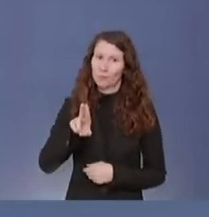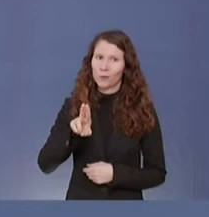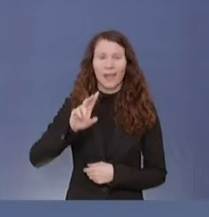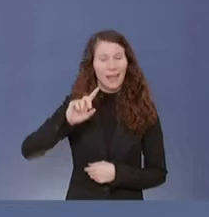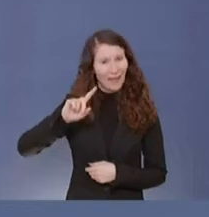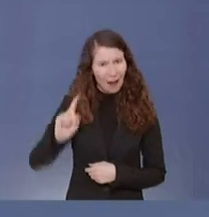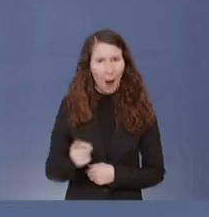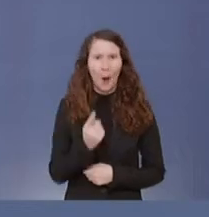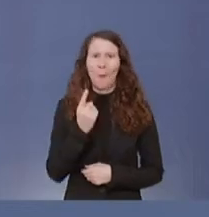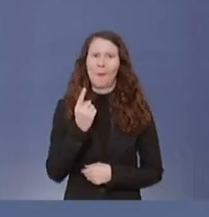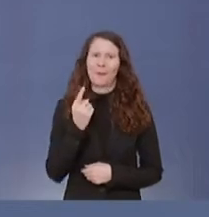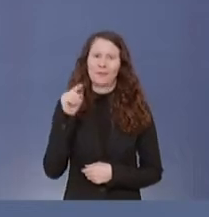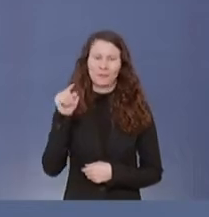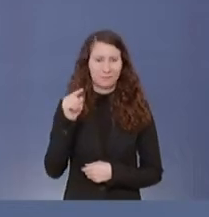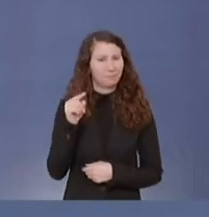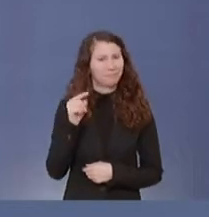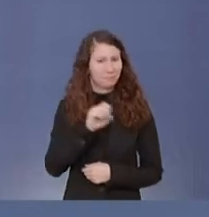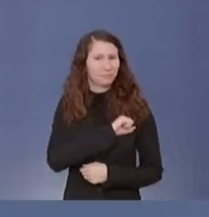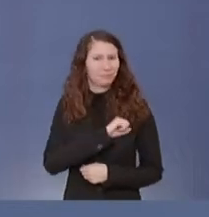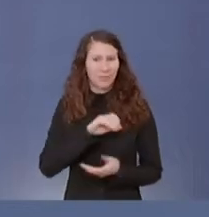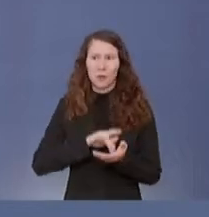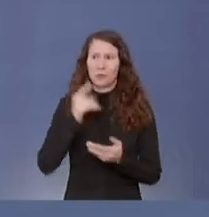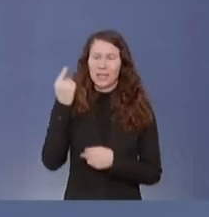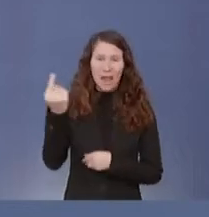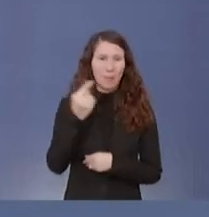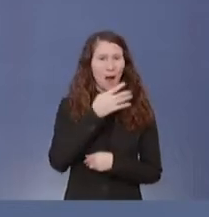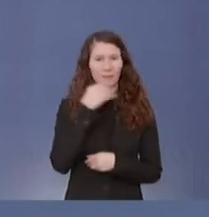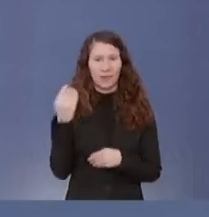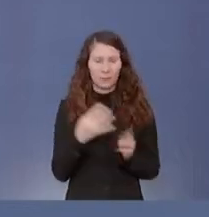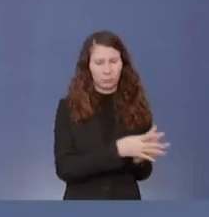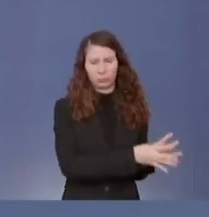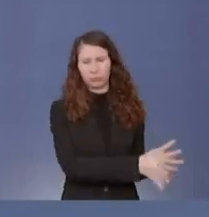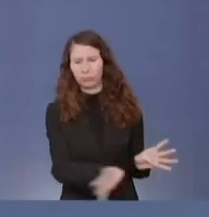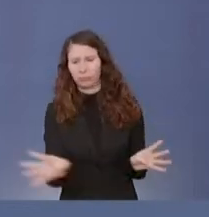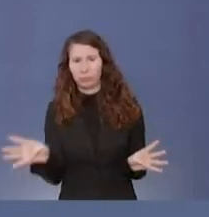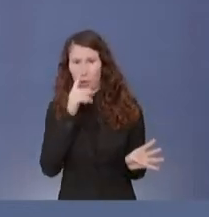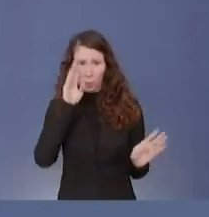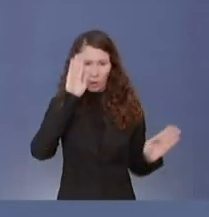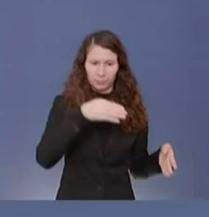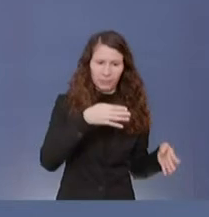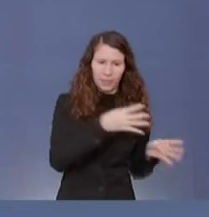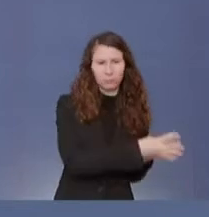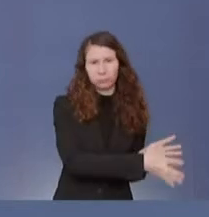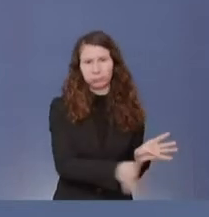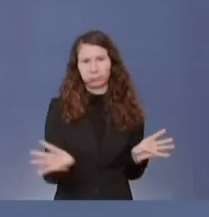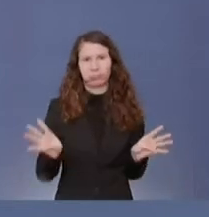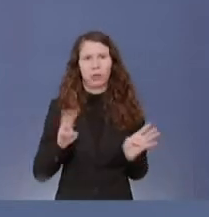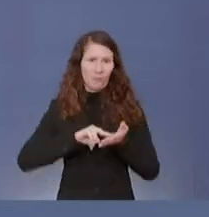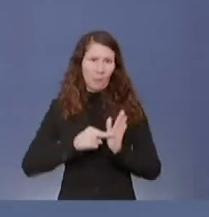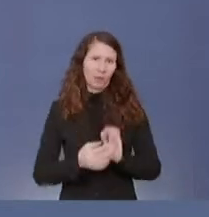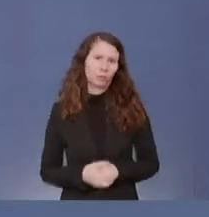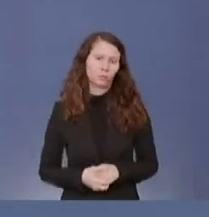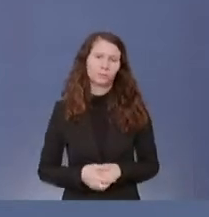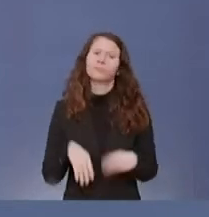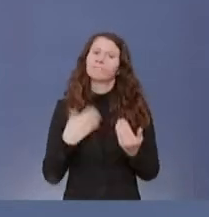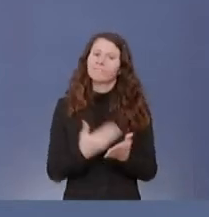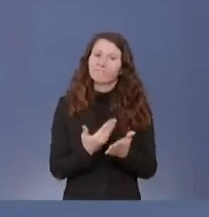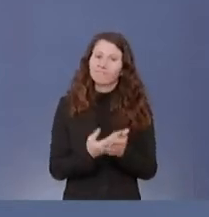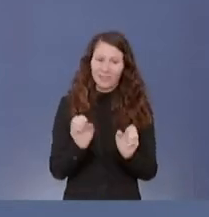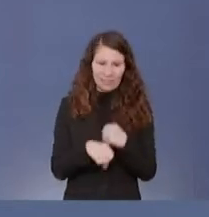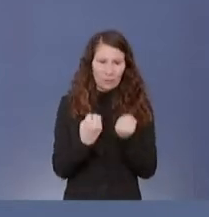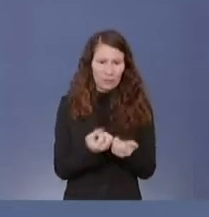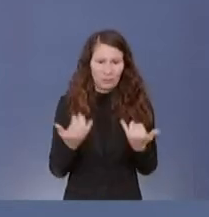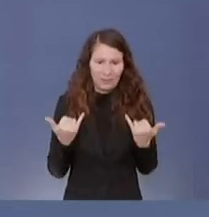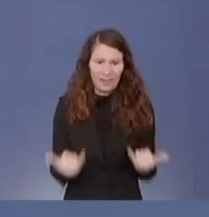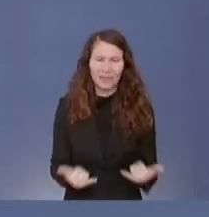eine breite Streuung ihrer Verhandlungen vorgesorgt. Insofern sollte man aus der Situation, die wir